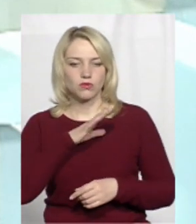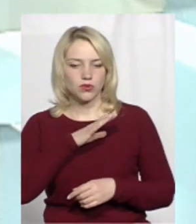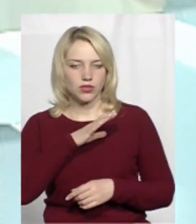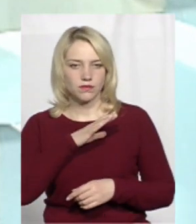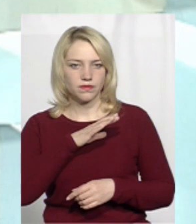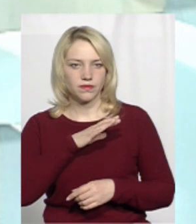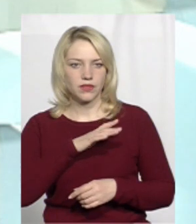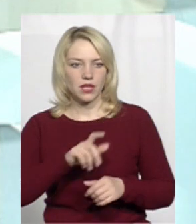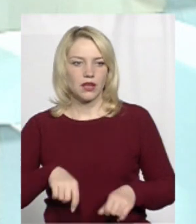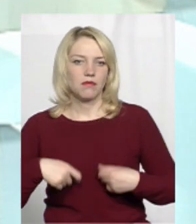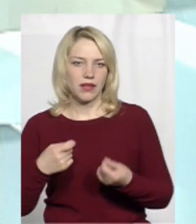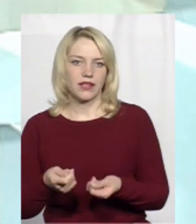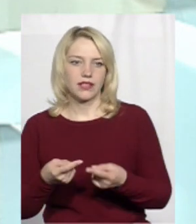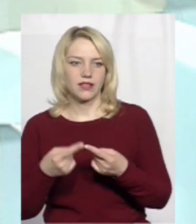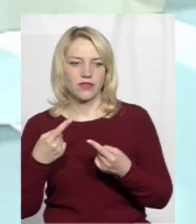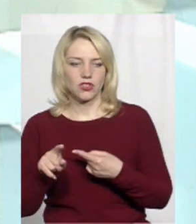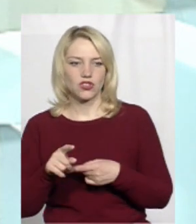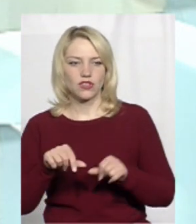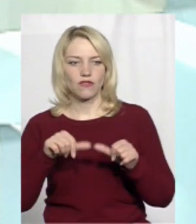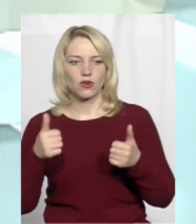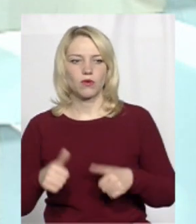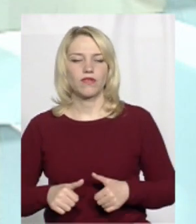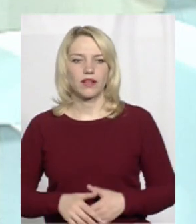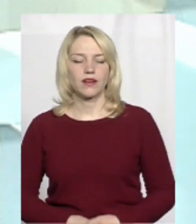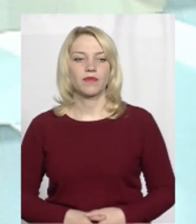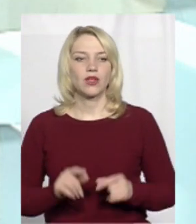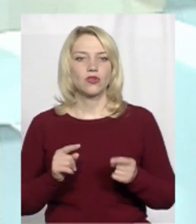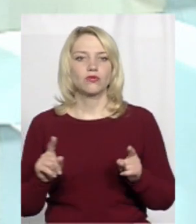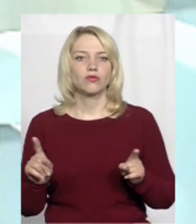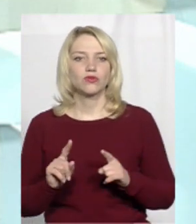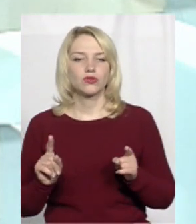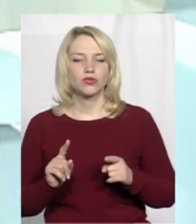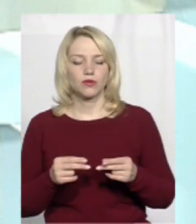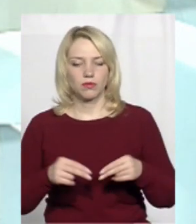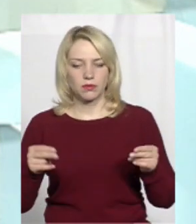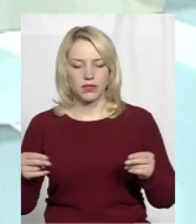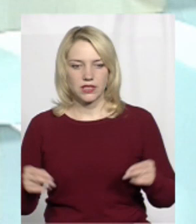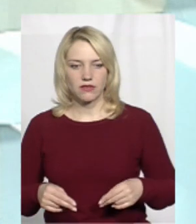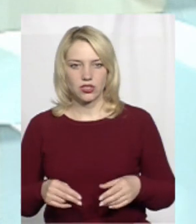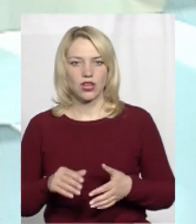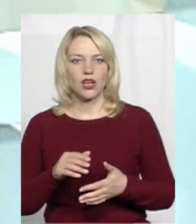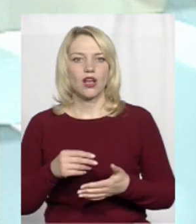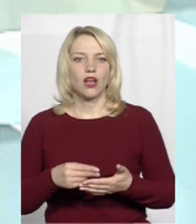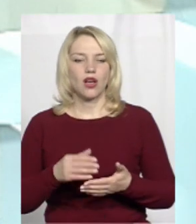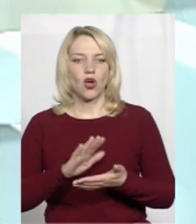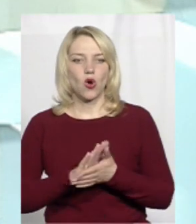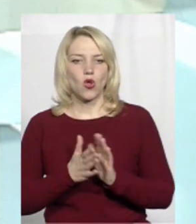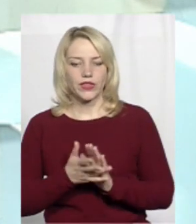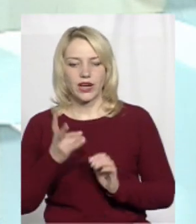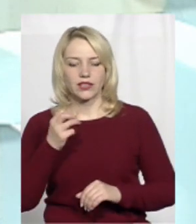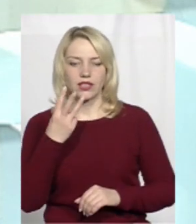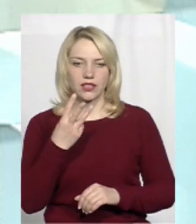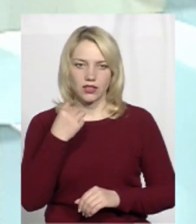бути передані в інше формування, військове формування. Тому що, підпишавши контракт на 3-5